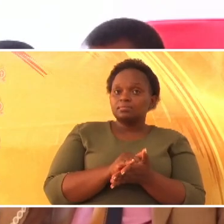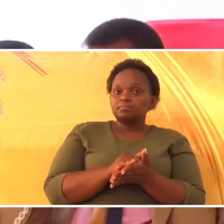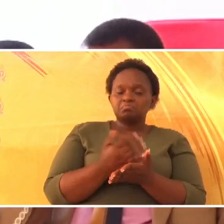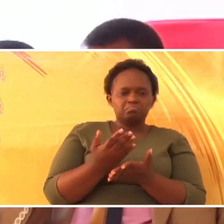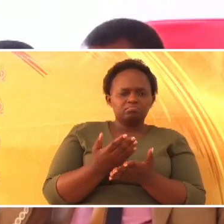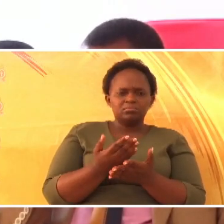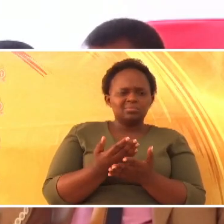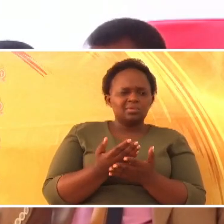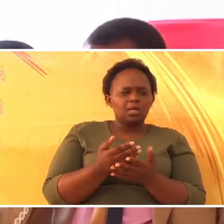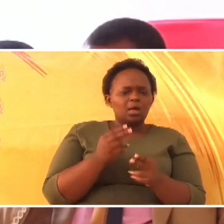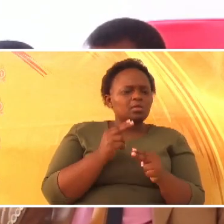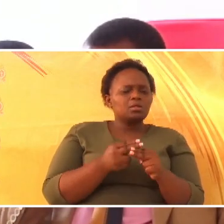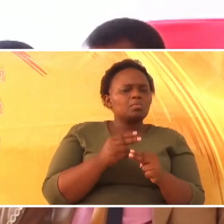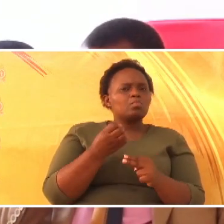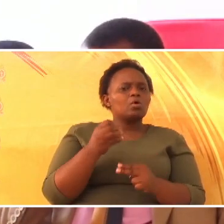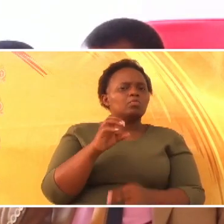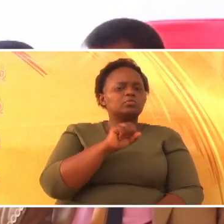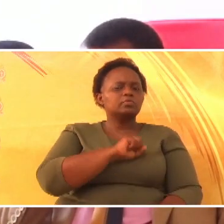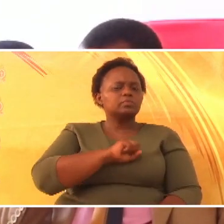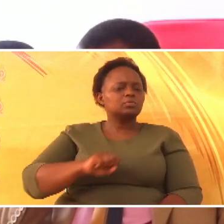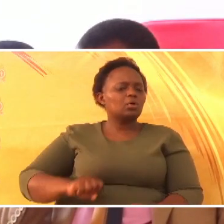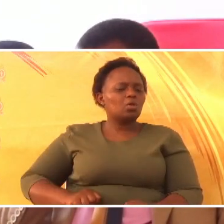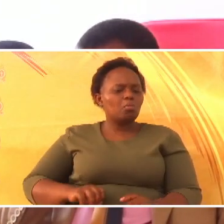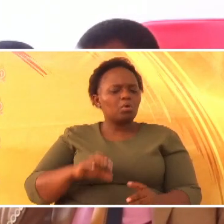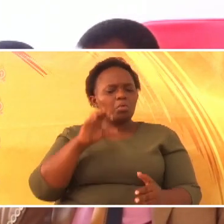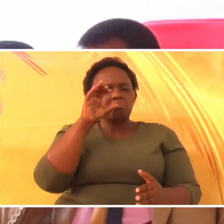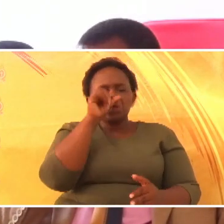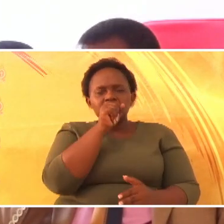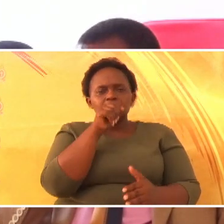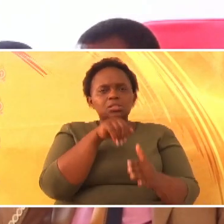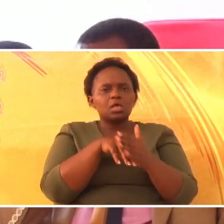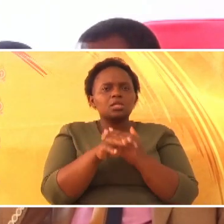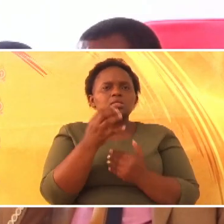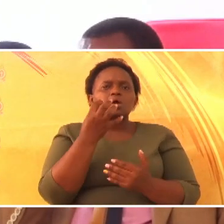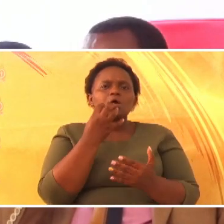anakosekana kwenye list hiyo ya